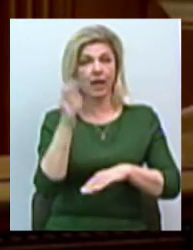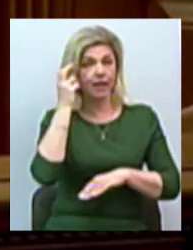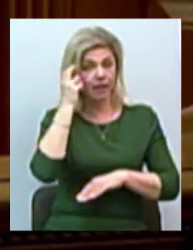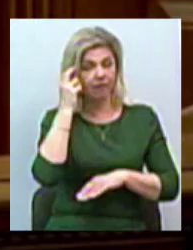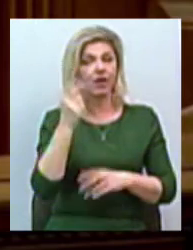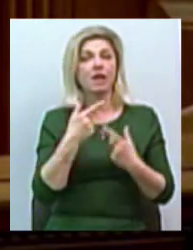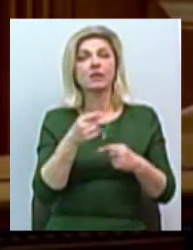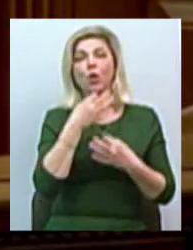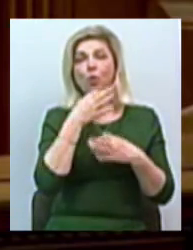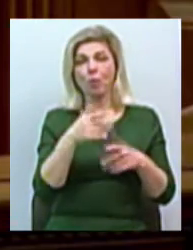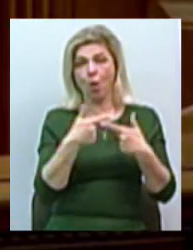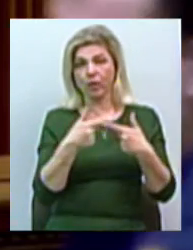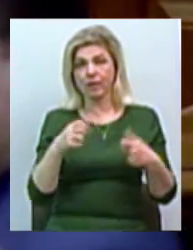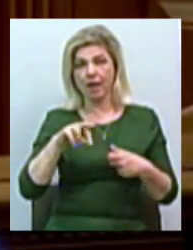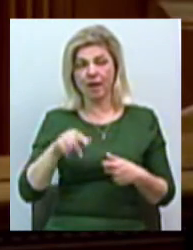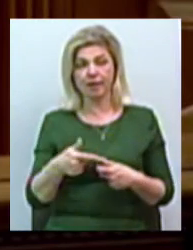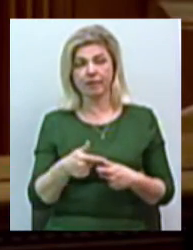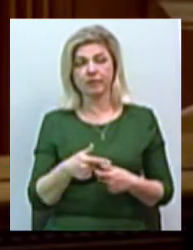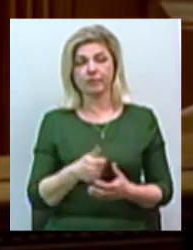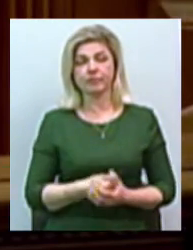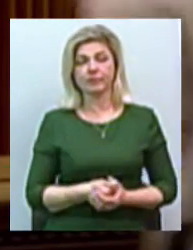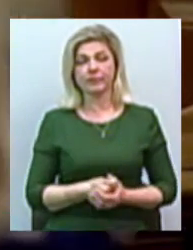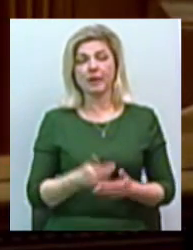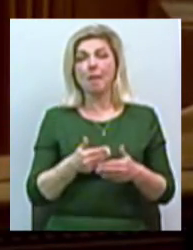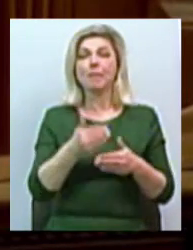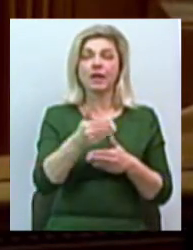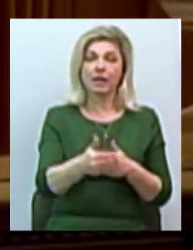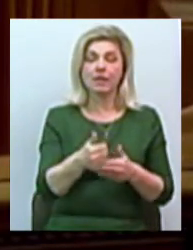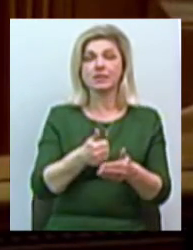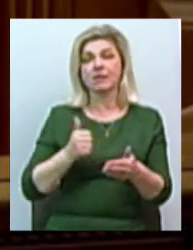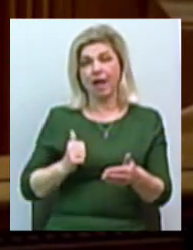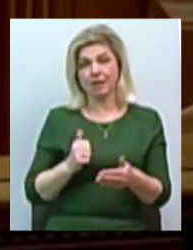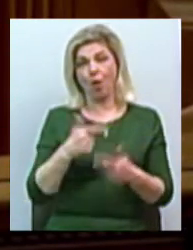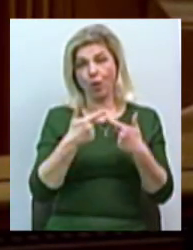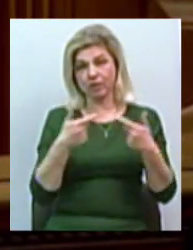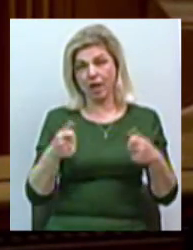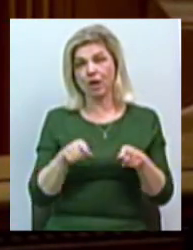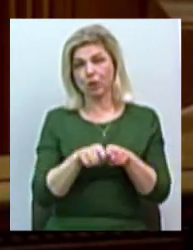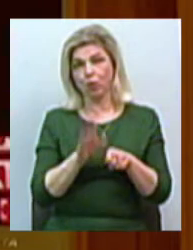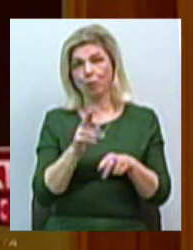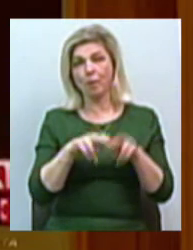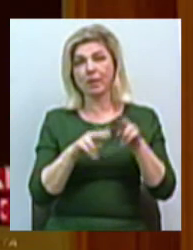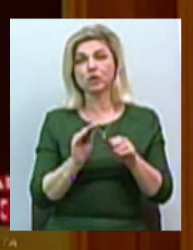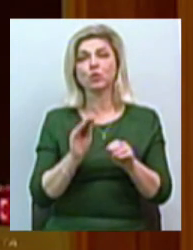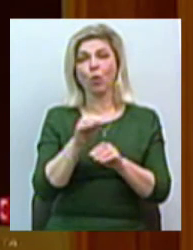де є любий готель, попереду цього готеля, позаду цього готеля, будуть ті ж самі пристройки.